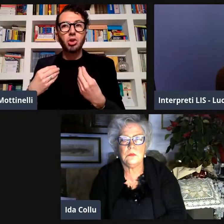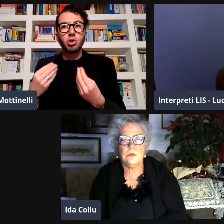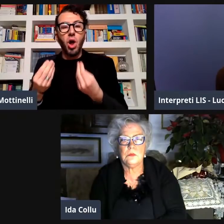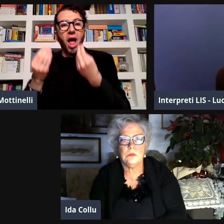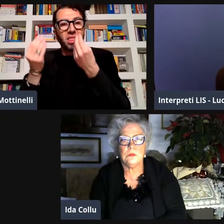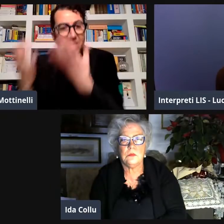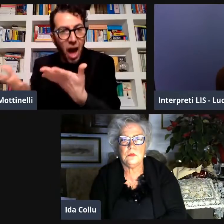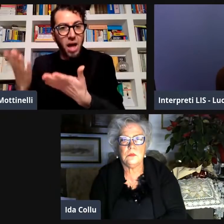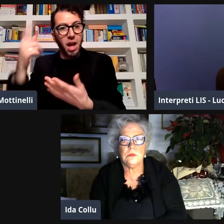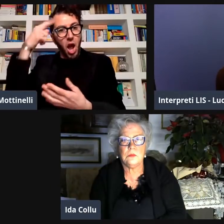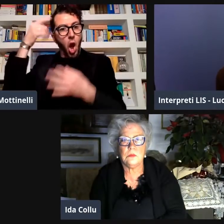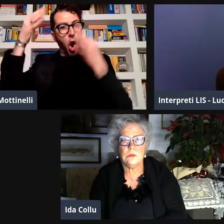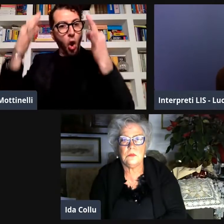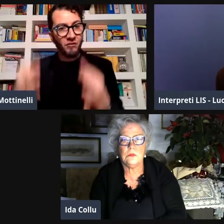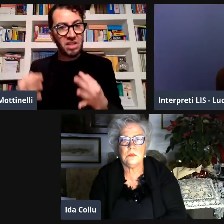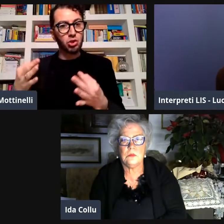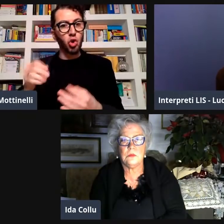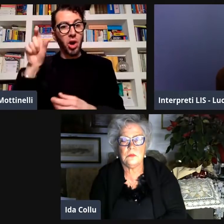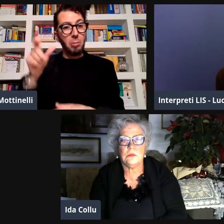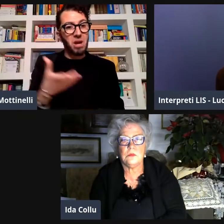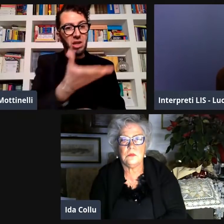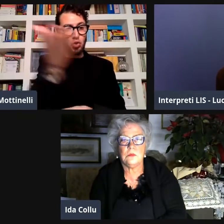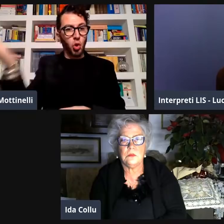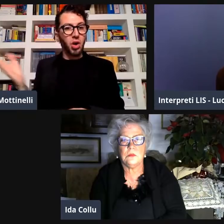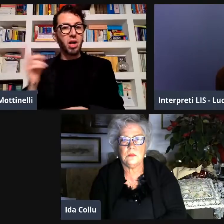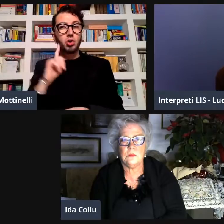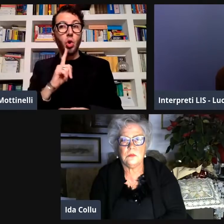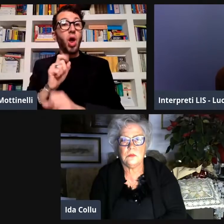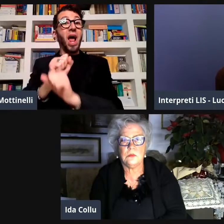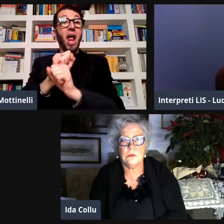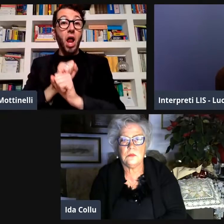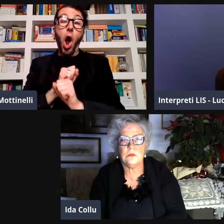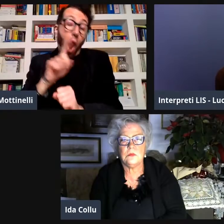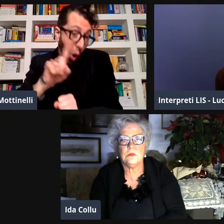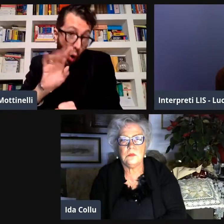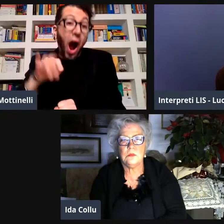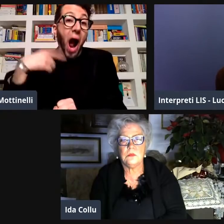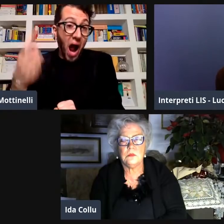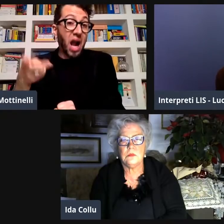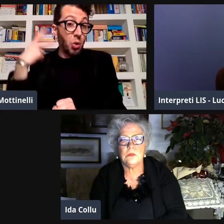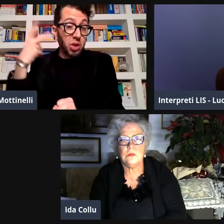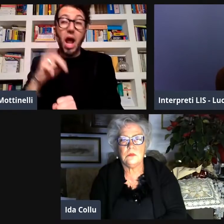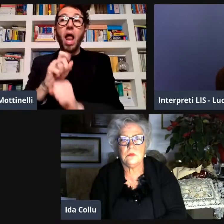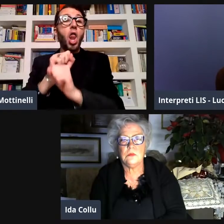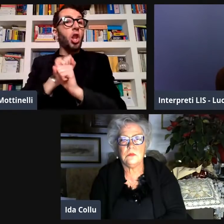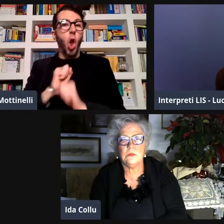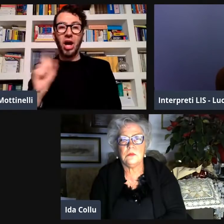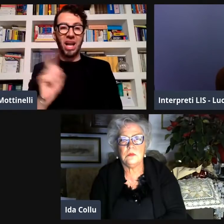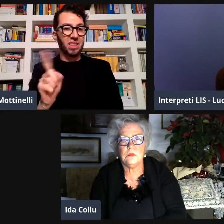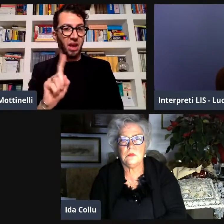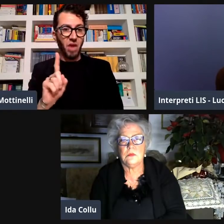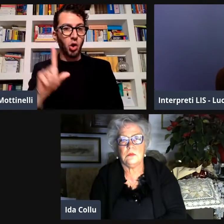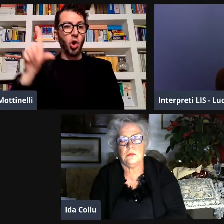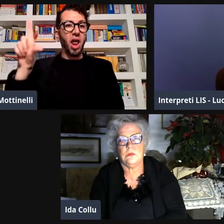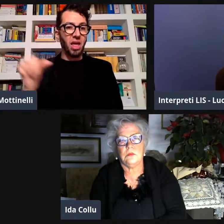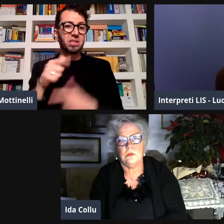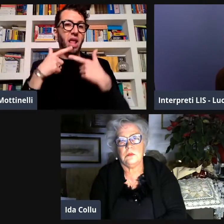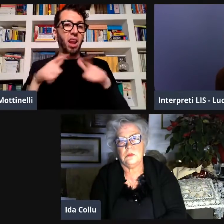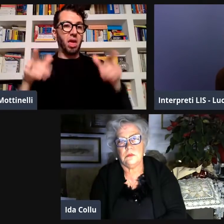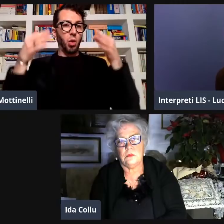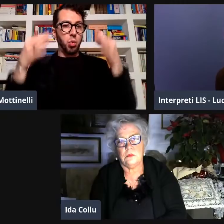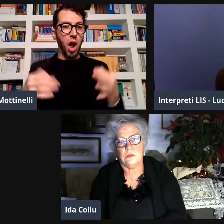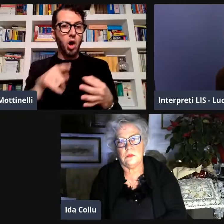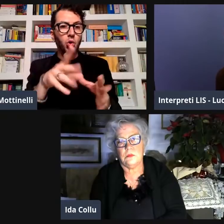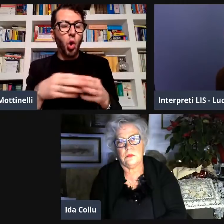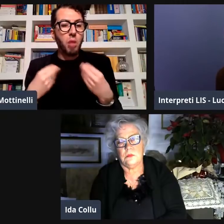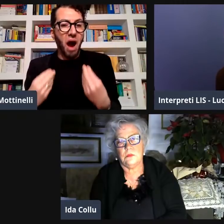come dire disprezzato quindi come sei riuscita invece a convincere le persone sorde e non solo sorde ma anche